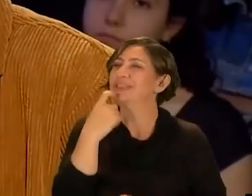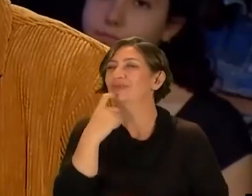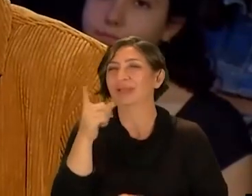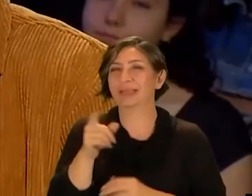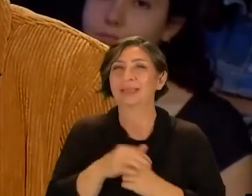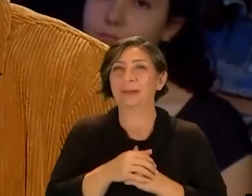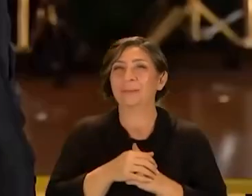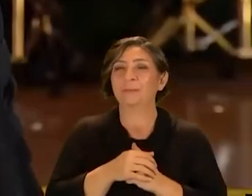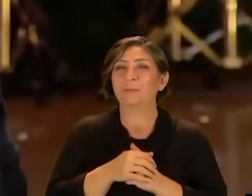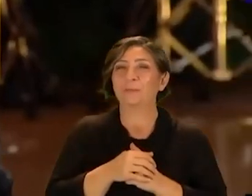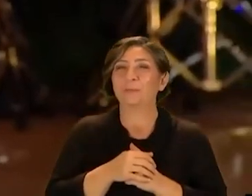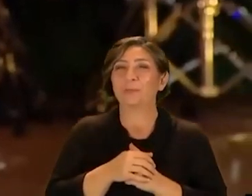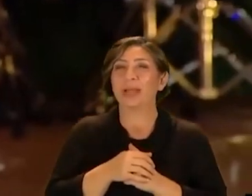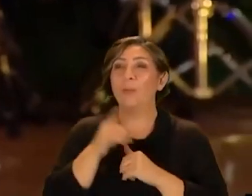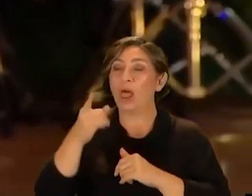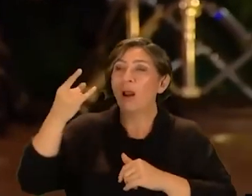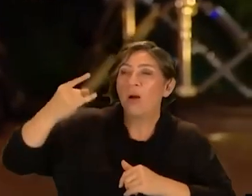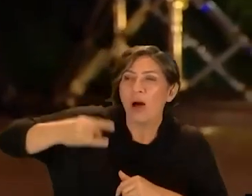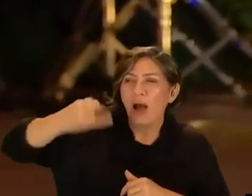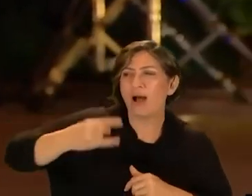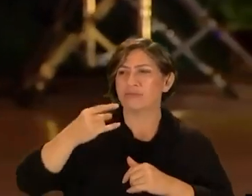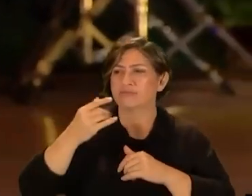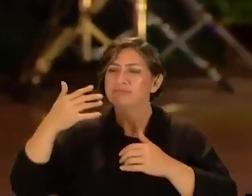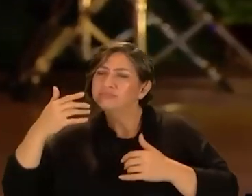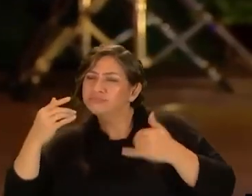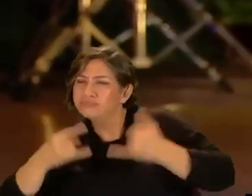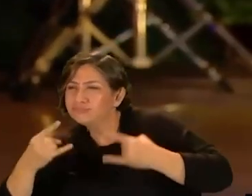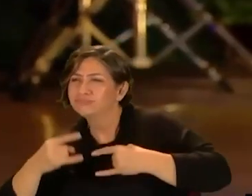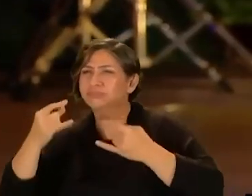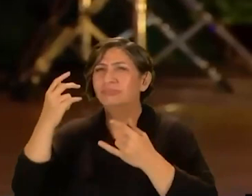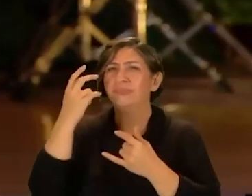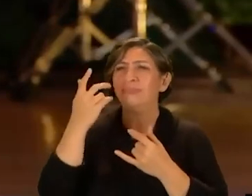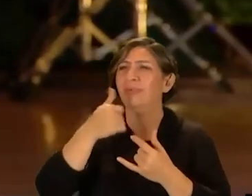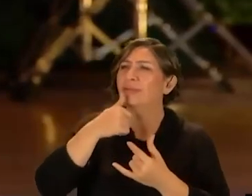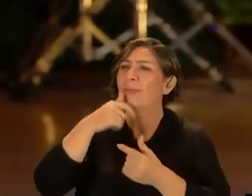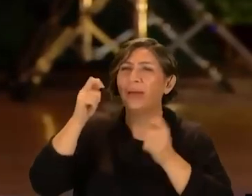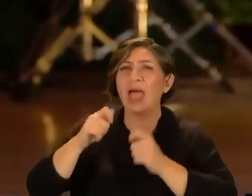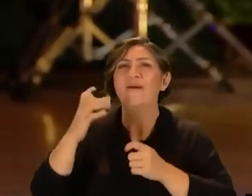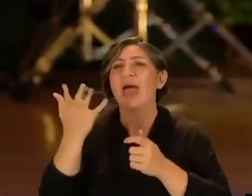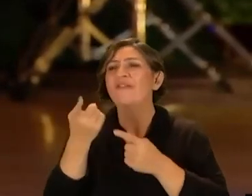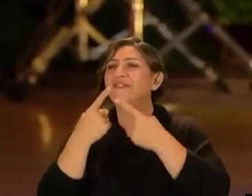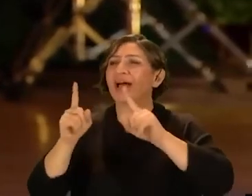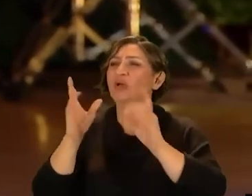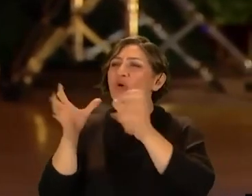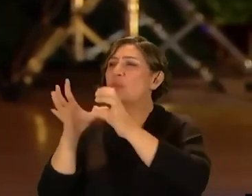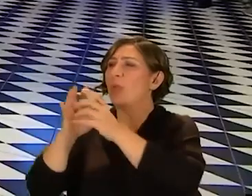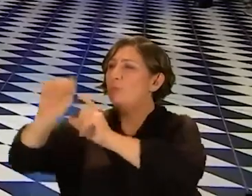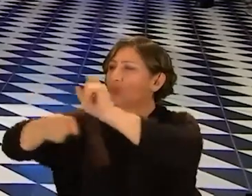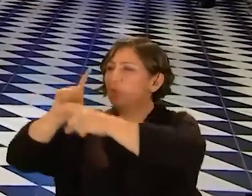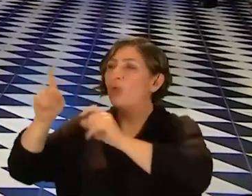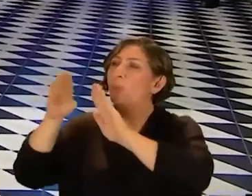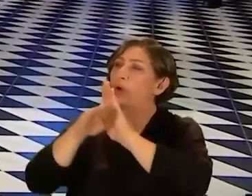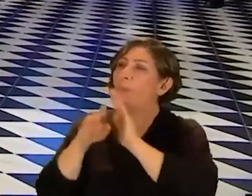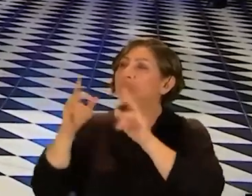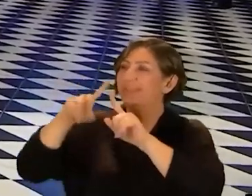yaşındaydın. Böyle rock barlardan ya rockerlar buluyorduk ya böyle alternatif gruplar buluyorduk